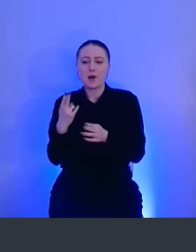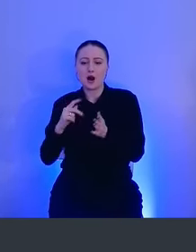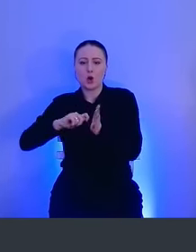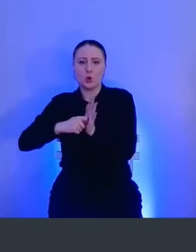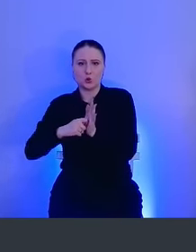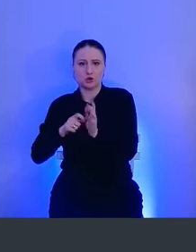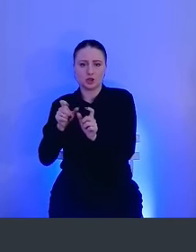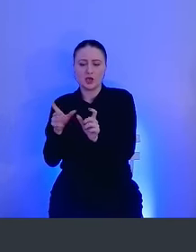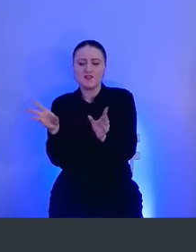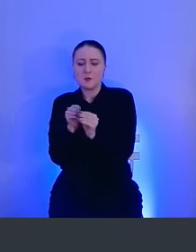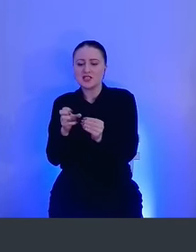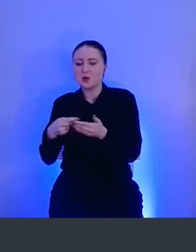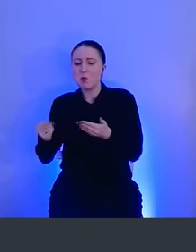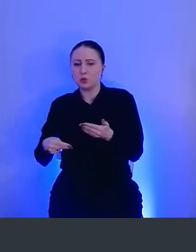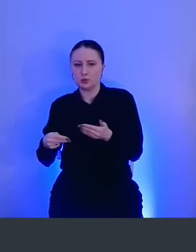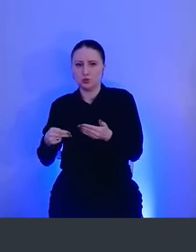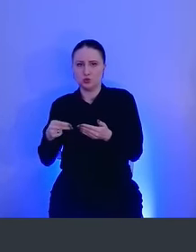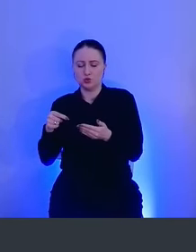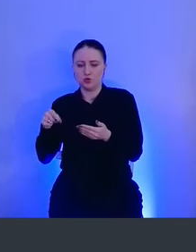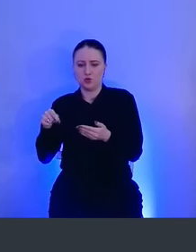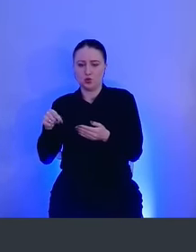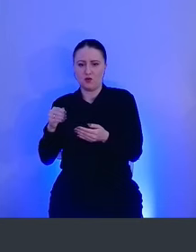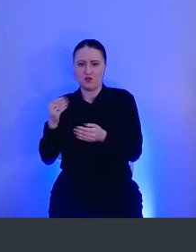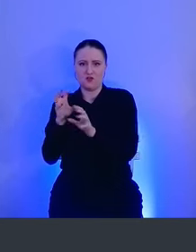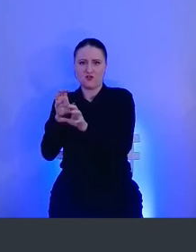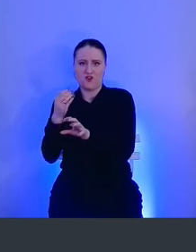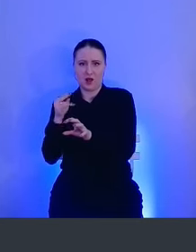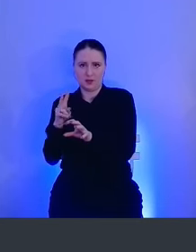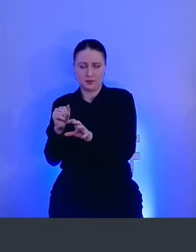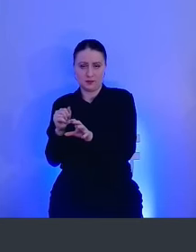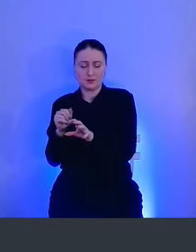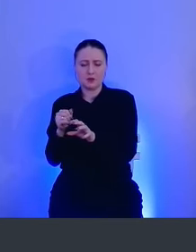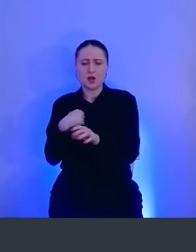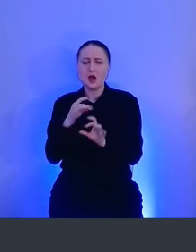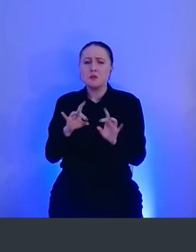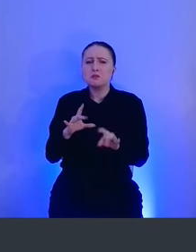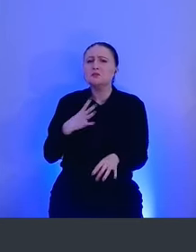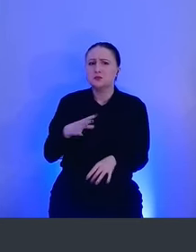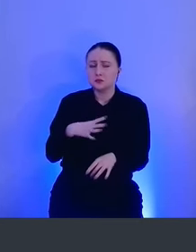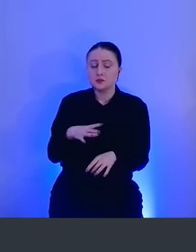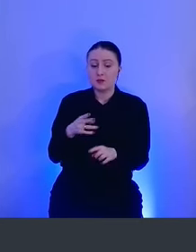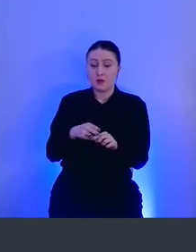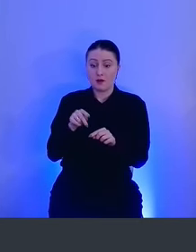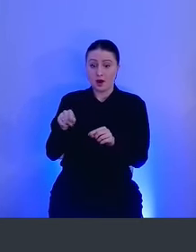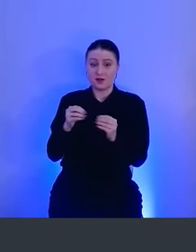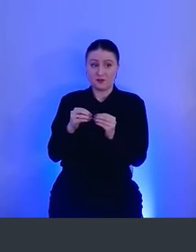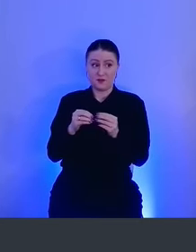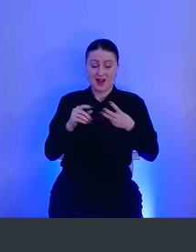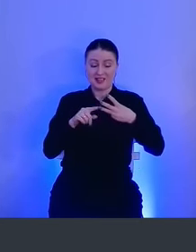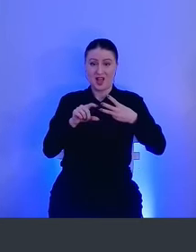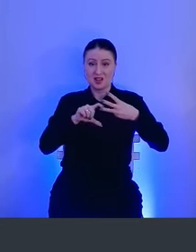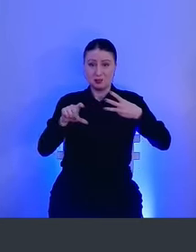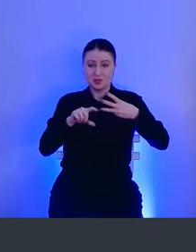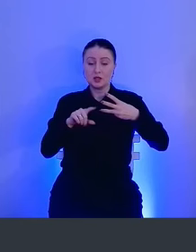с подписью, исполняемым файлом. И почему я говорю об этом? Потому что этот самый entitlement для